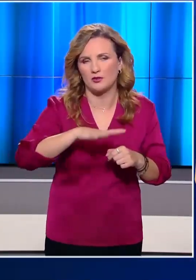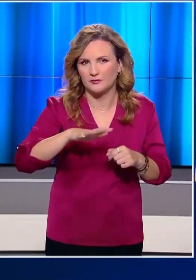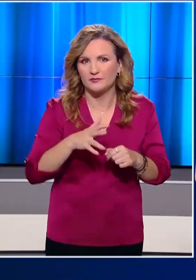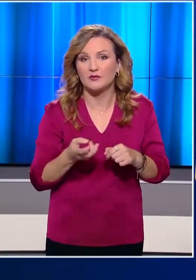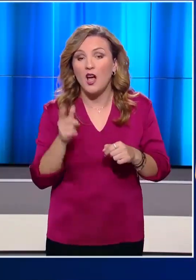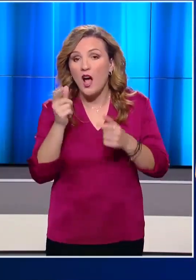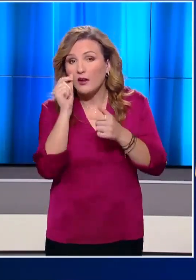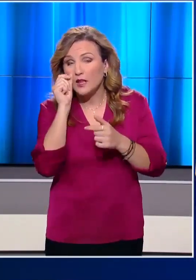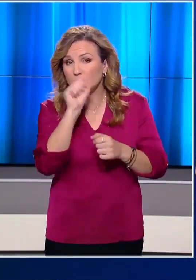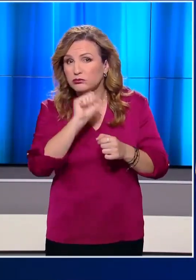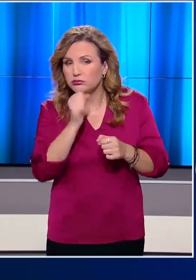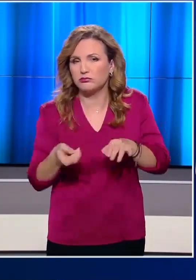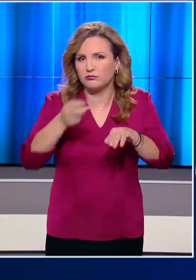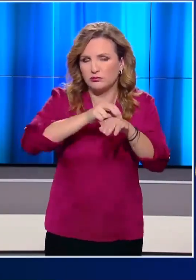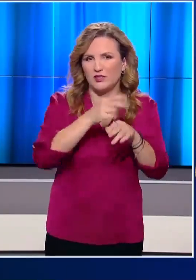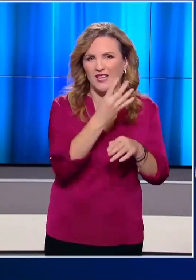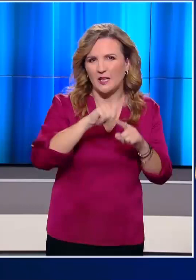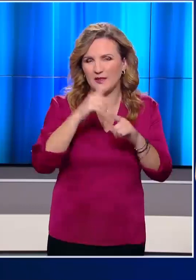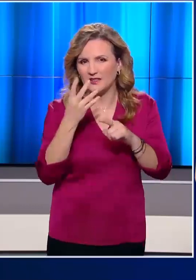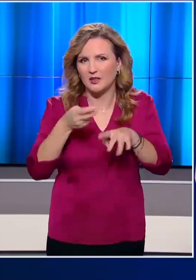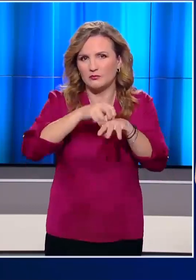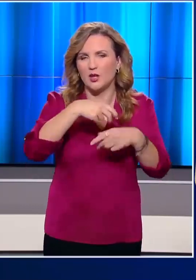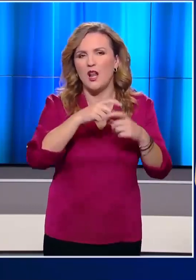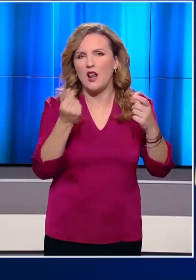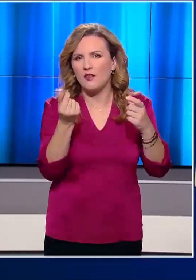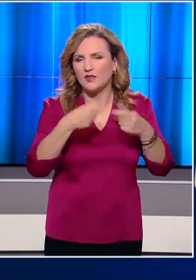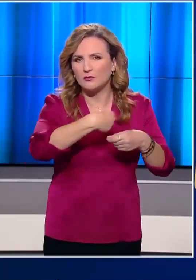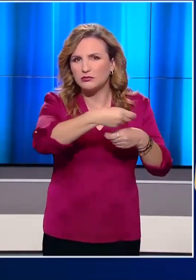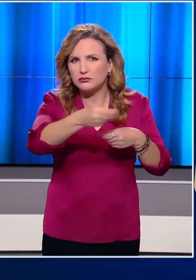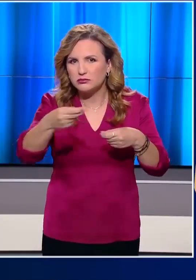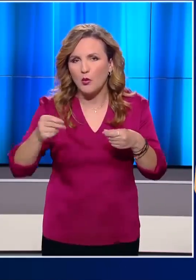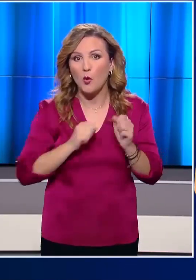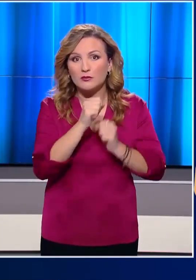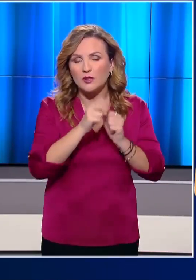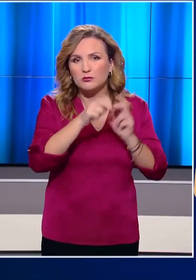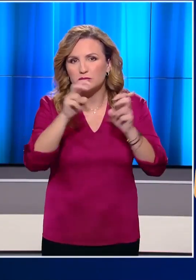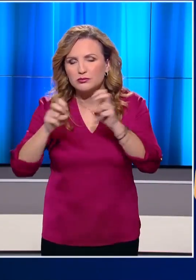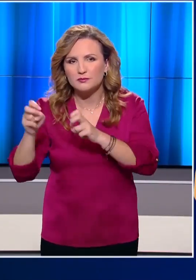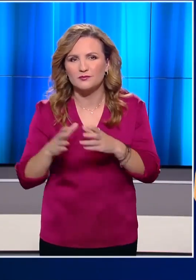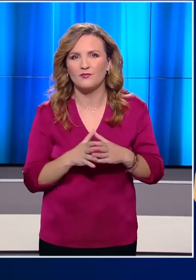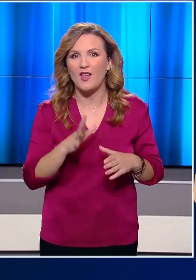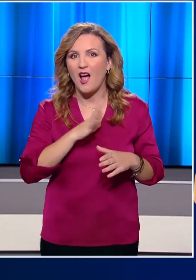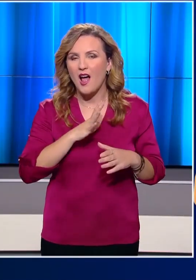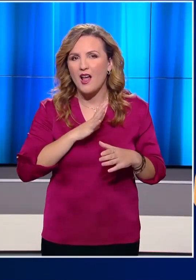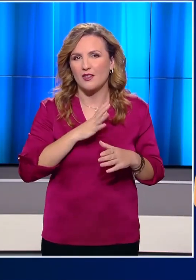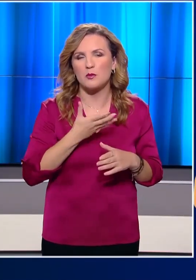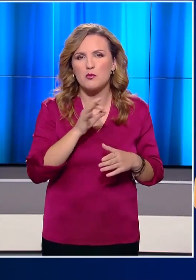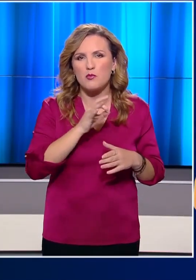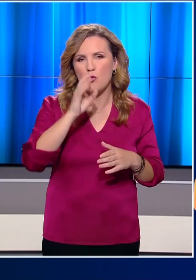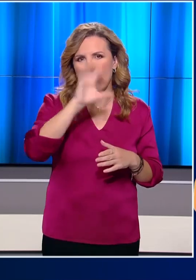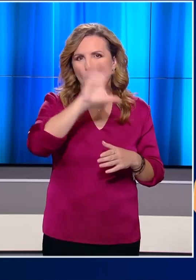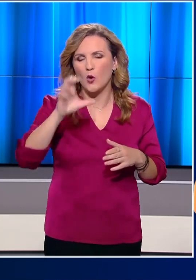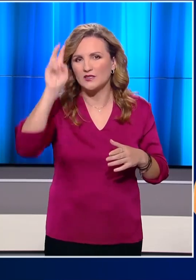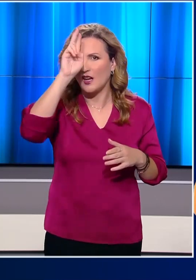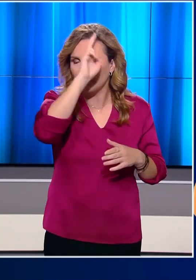Ανέβηκε επάνω στην οροφή του τζίπτου και άρχισε να πετά χαρτονομίσματα. Οι κάτοικοι των Ηνωμένων Αραβικών